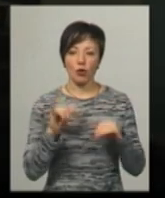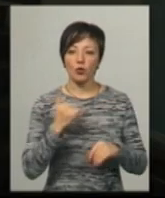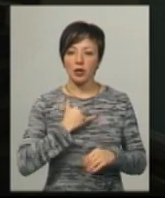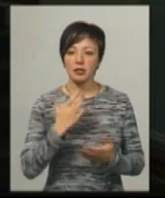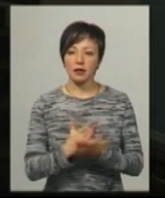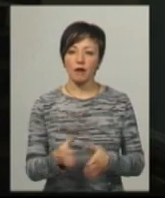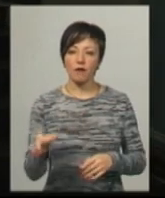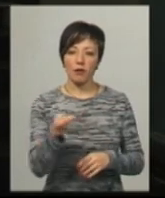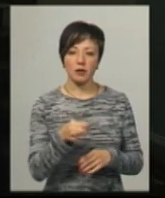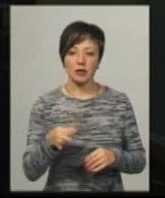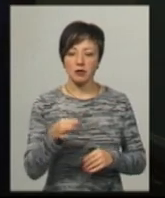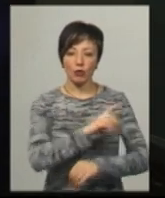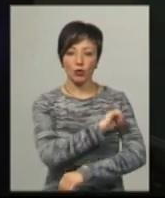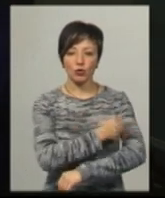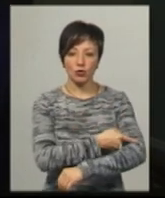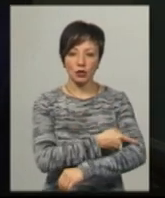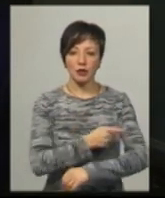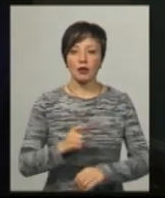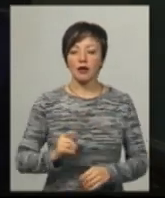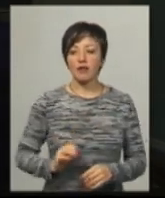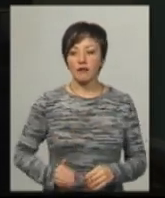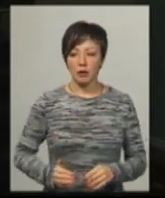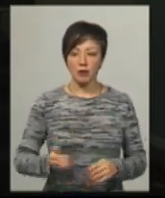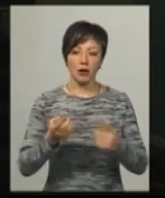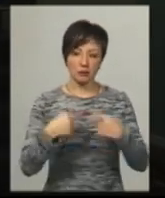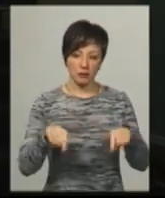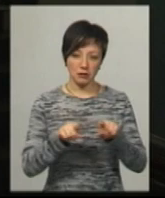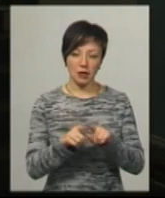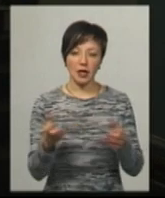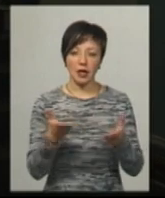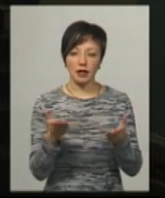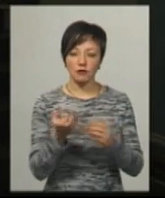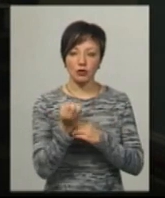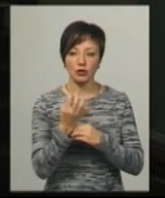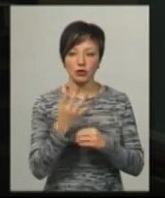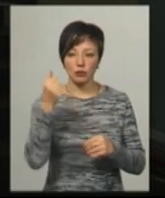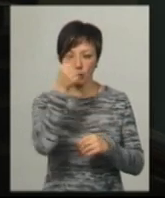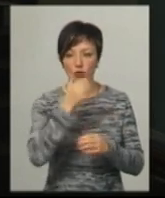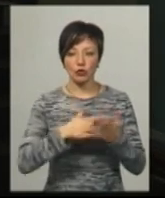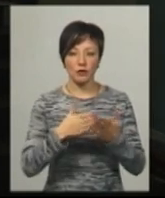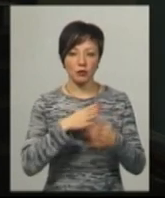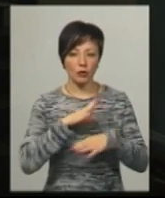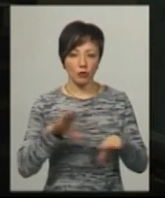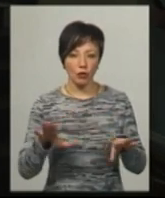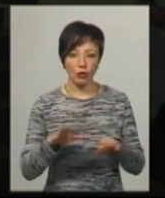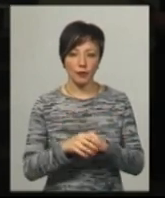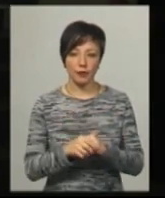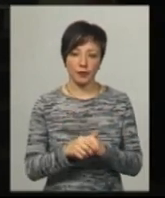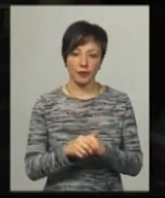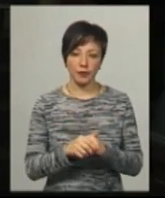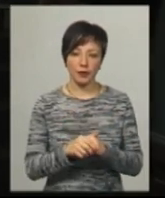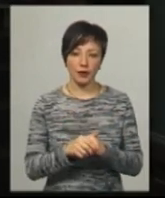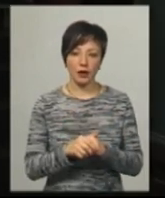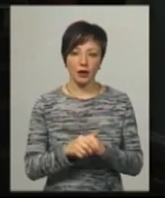сьогодні в області є потужні підрадні організації, яких в 2014 році взагалі не було. В 2014 році було дві організації.